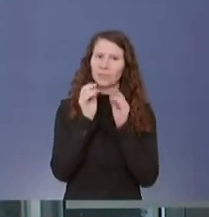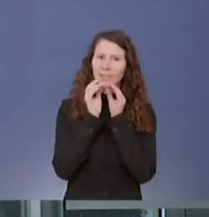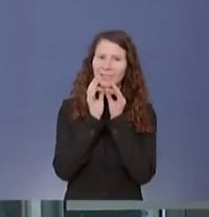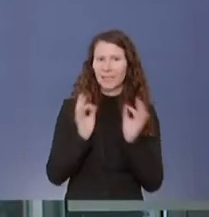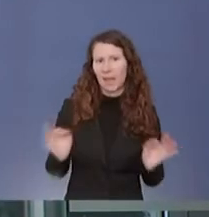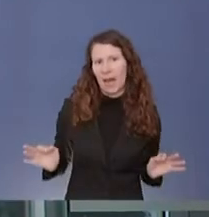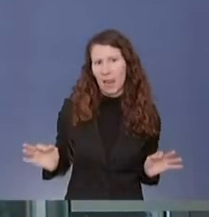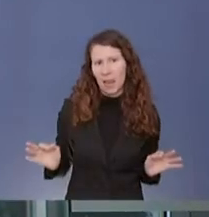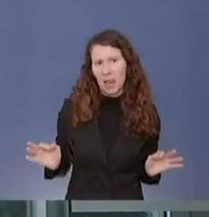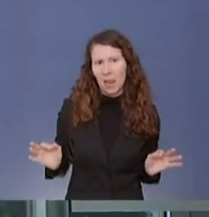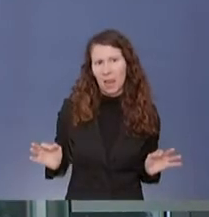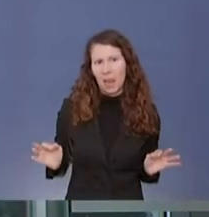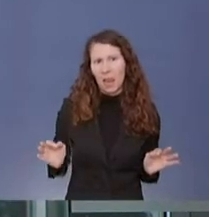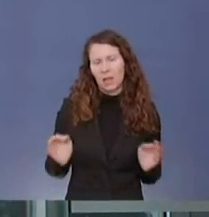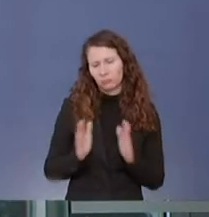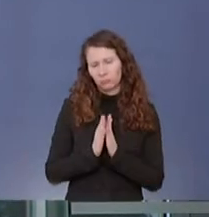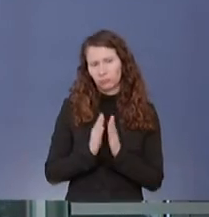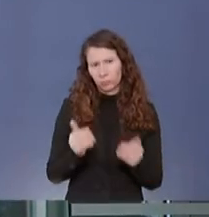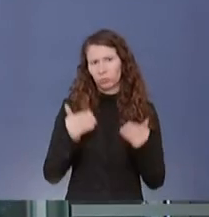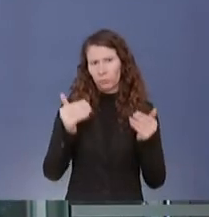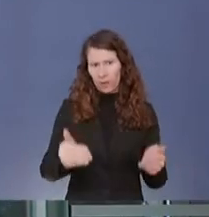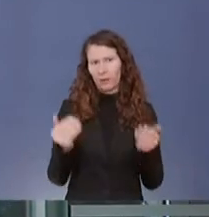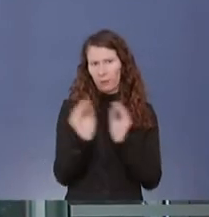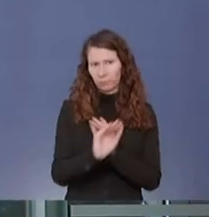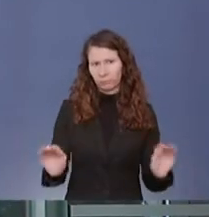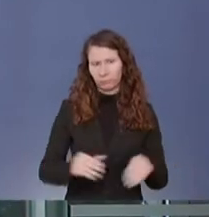genauso auch nicht beantworten.